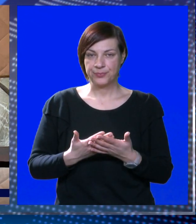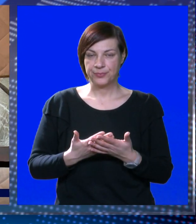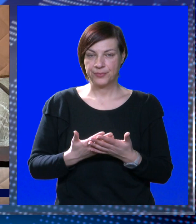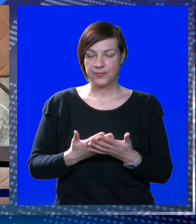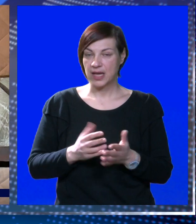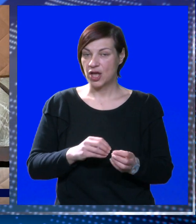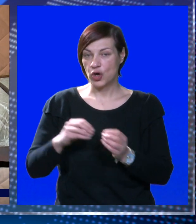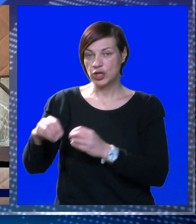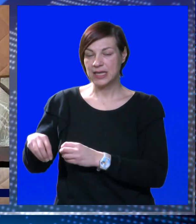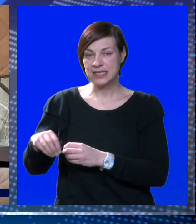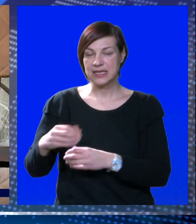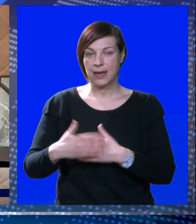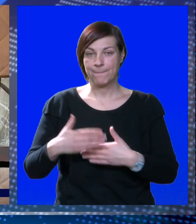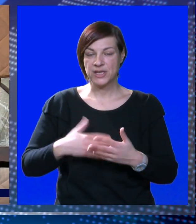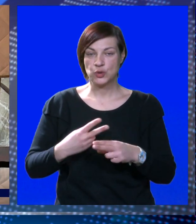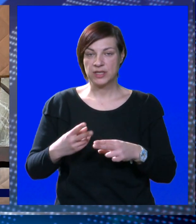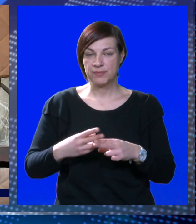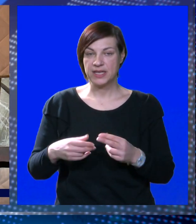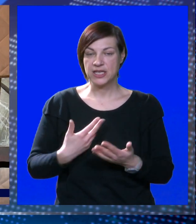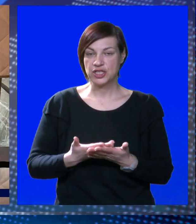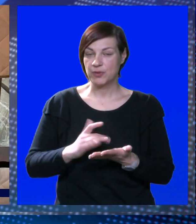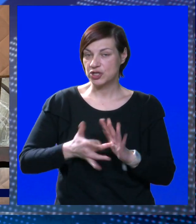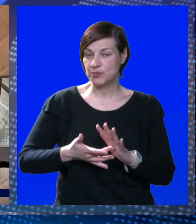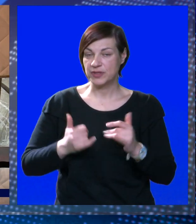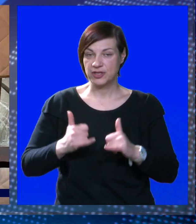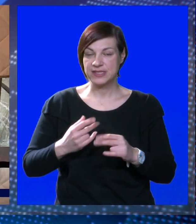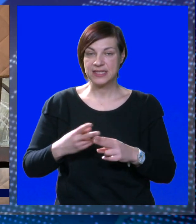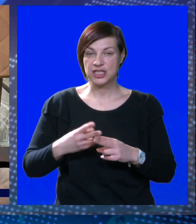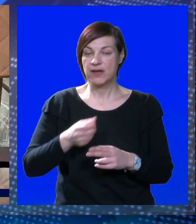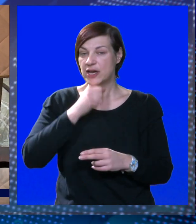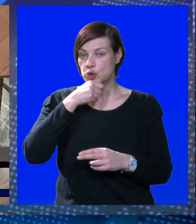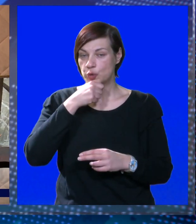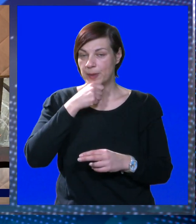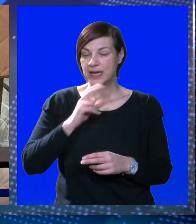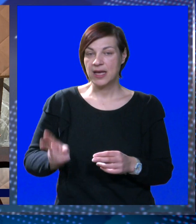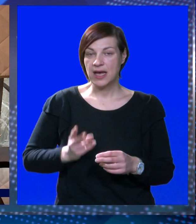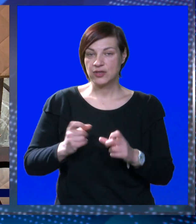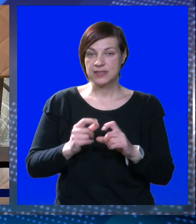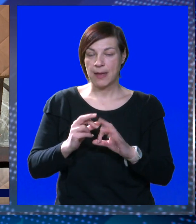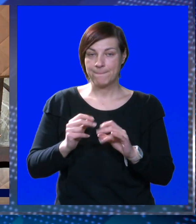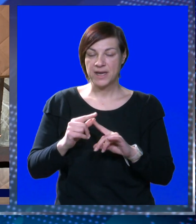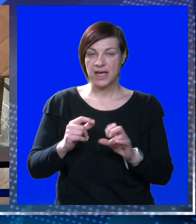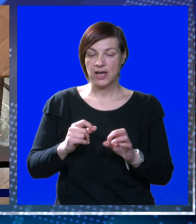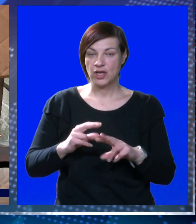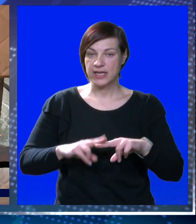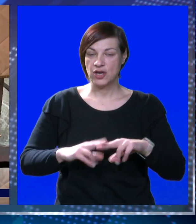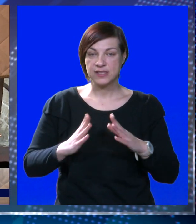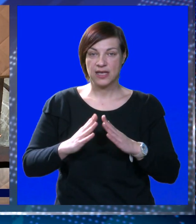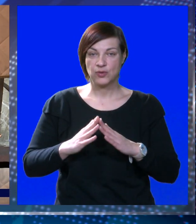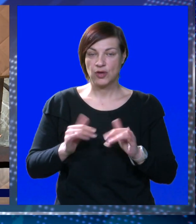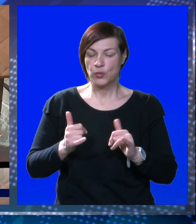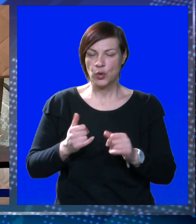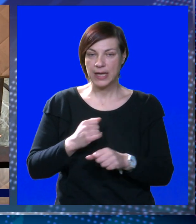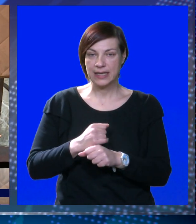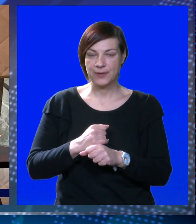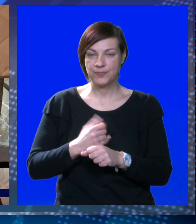odlazak. Međutim, riješit ćemo to kao što smo sve do sad riješili u Županici. A gospođa Marina, sam brajila li ostaje u domu ili ne?